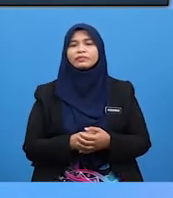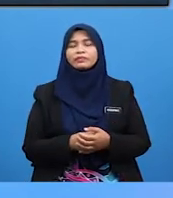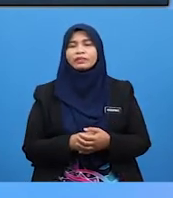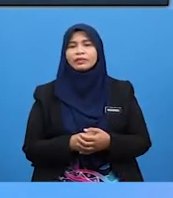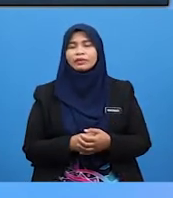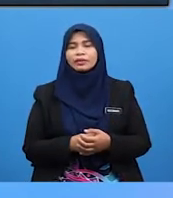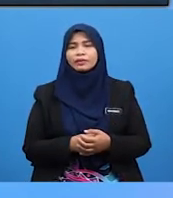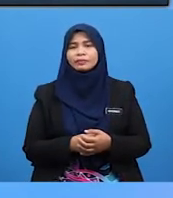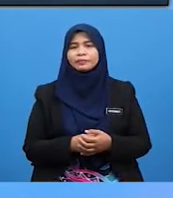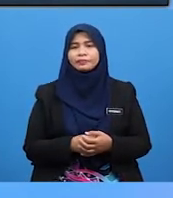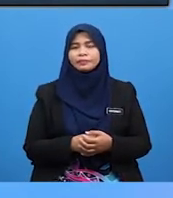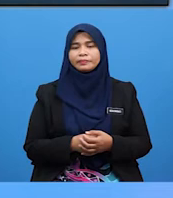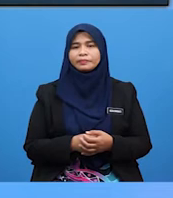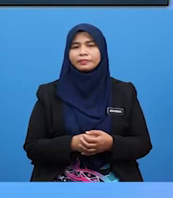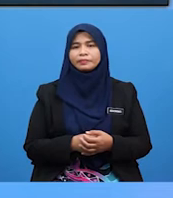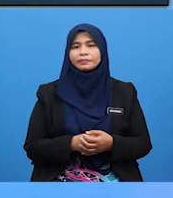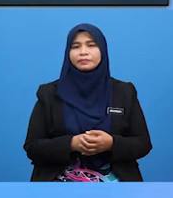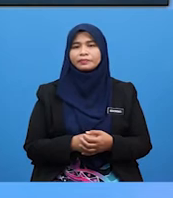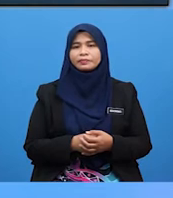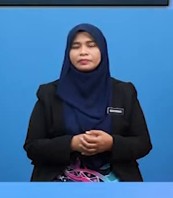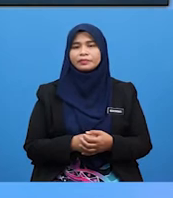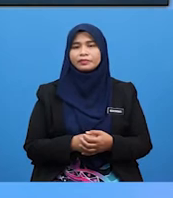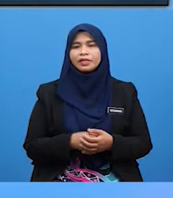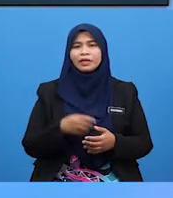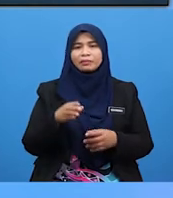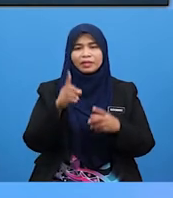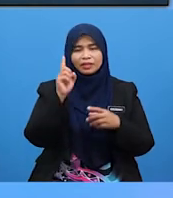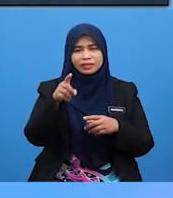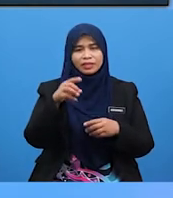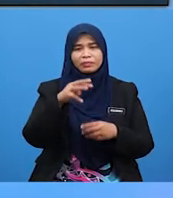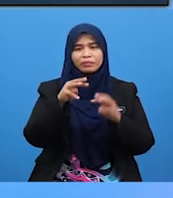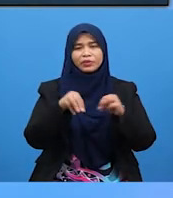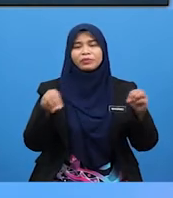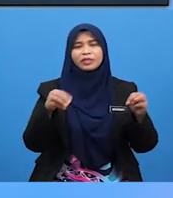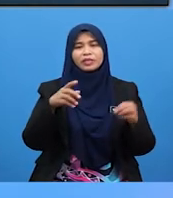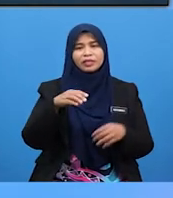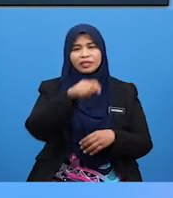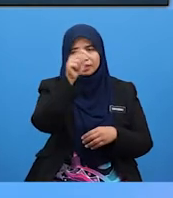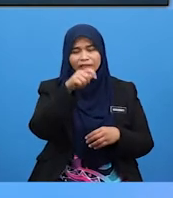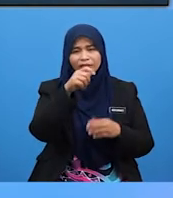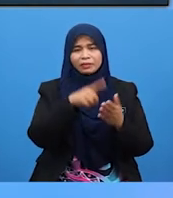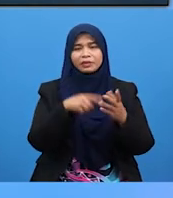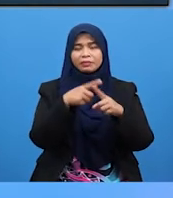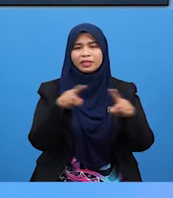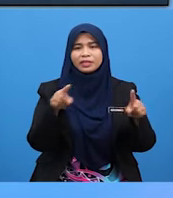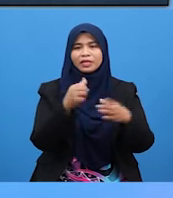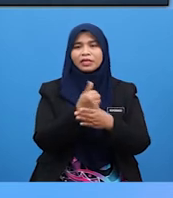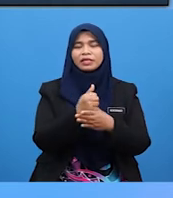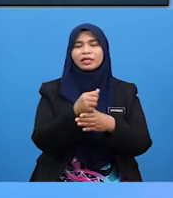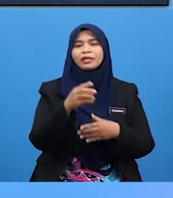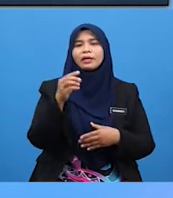dan gesekan. Tentu murid-murid tertanya-tanya Apa beza antara